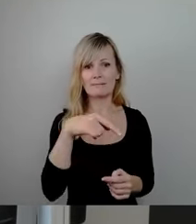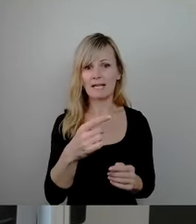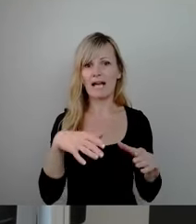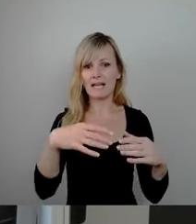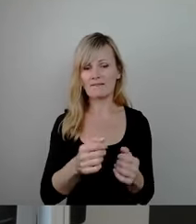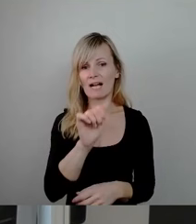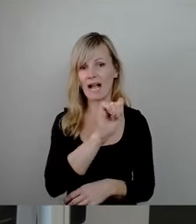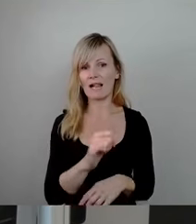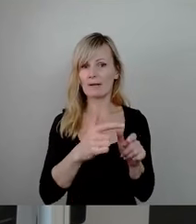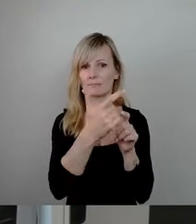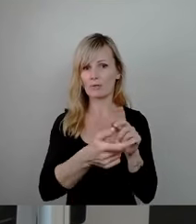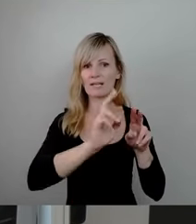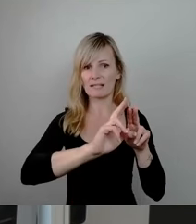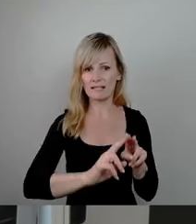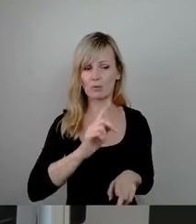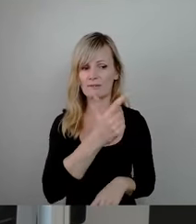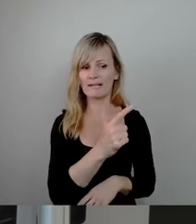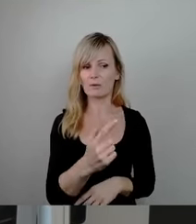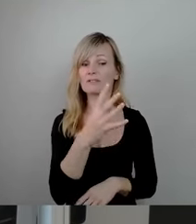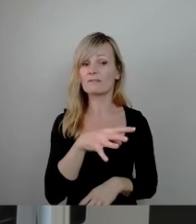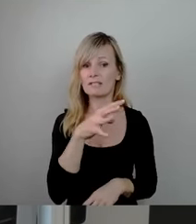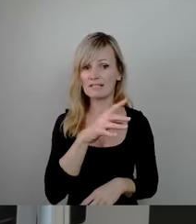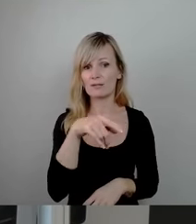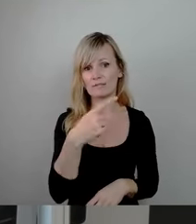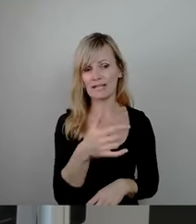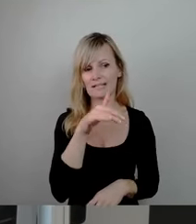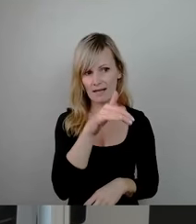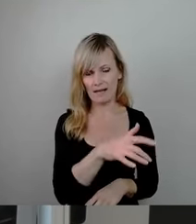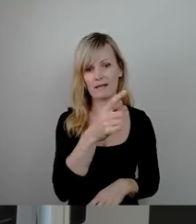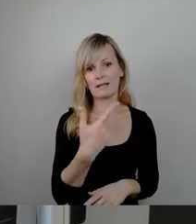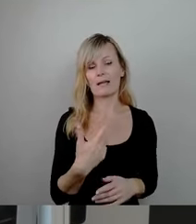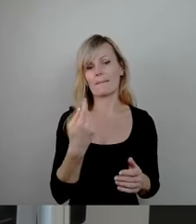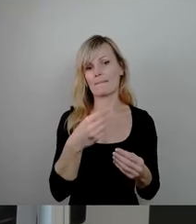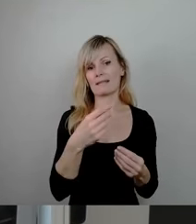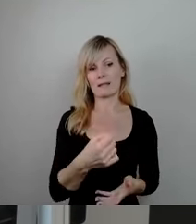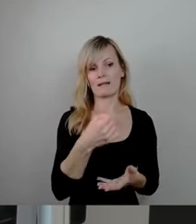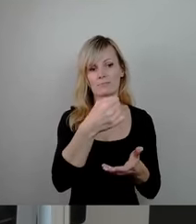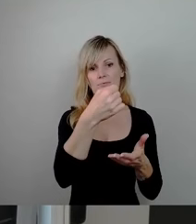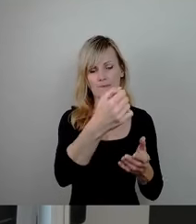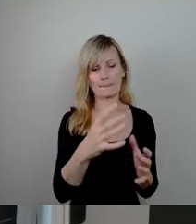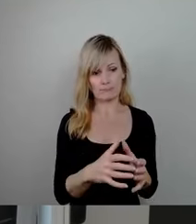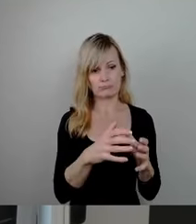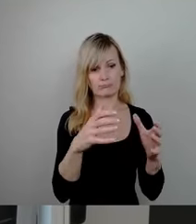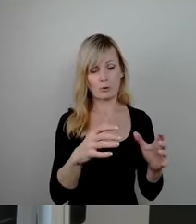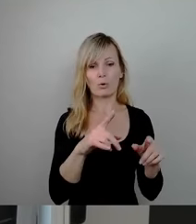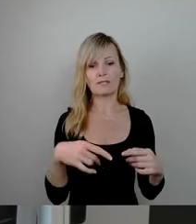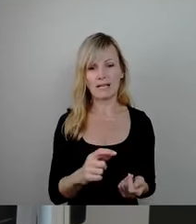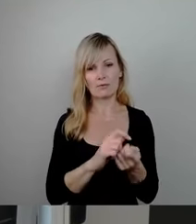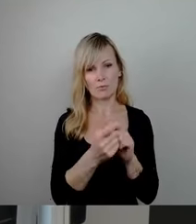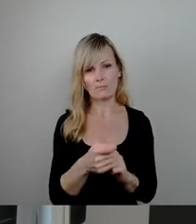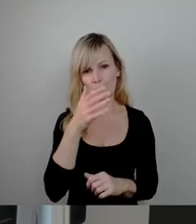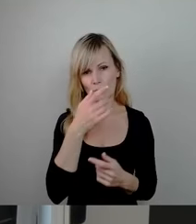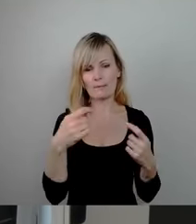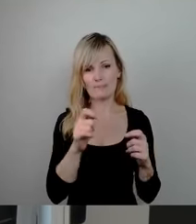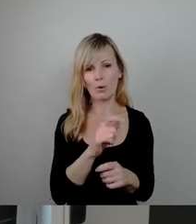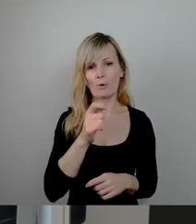2014, und da gab es dann einen Aufwuchs bei den entsprechenden Mitteln für Sanierung und Unterhalt. Und dann, als wir die grünen Baubürgermeister hatten, Herrn Schmidt